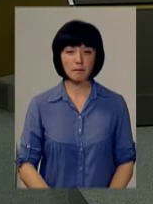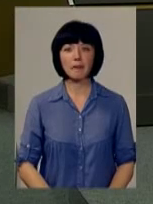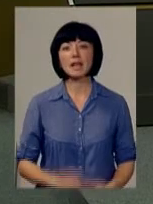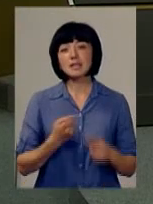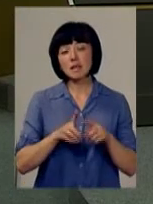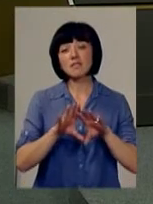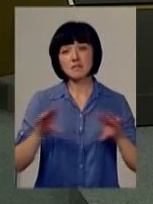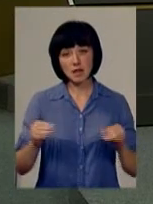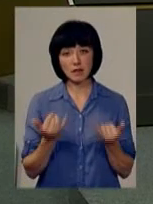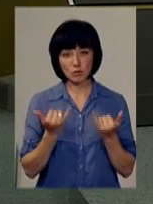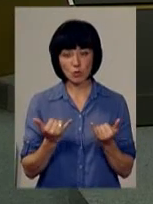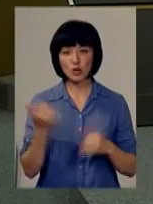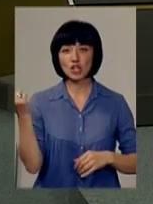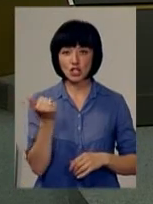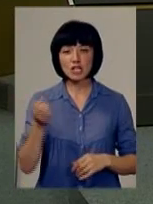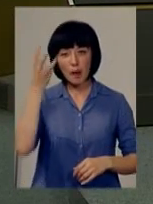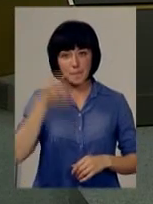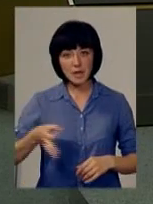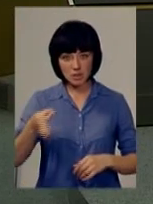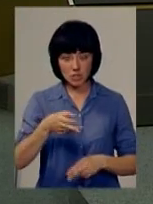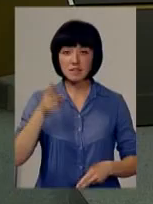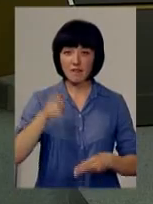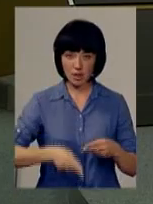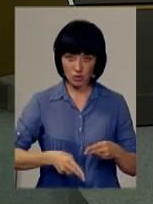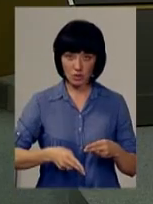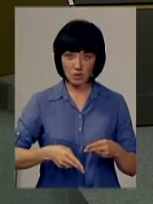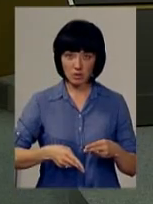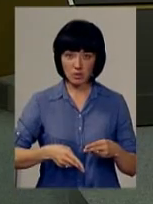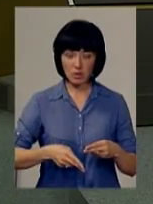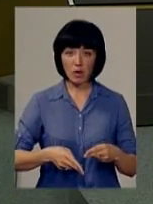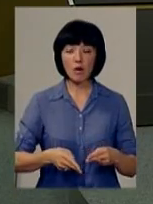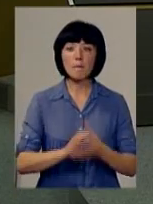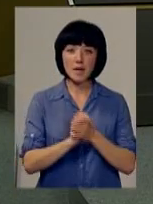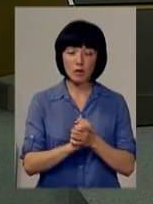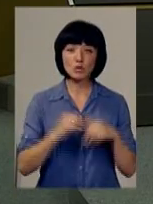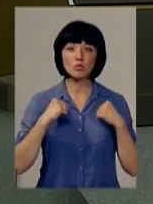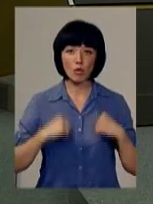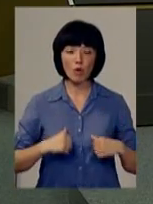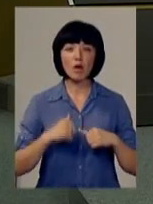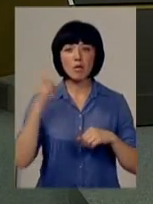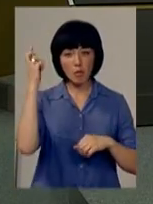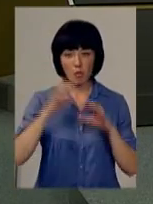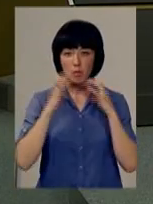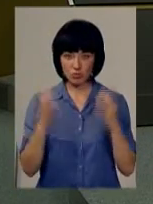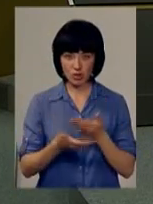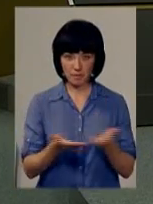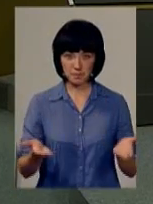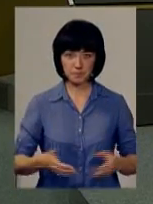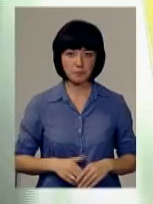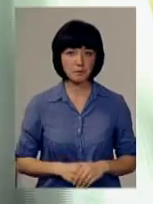Ось, власне, і все. На цьому наш тиждень Хмельничної підходить до завершення. Миру вам та спокою, і нехай Бог береже.